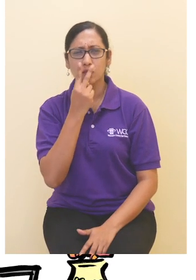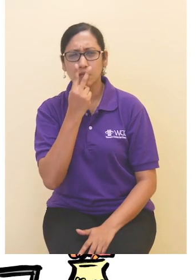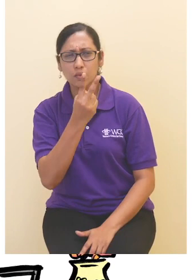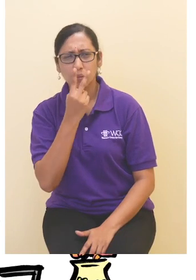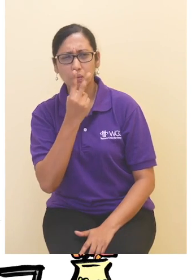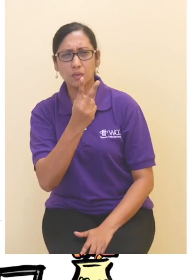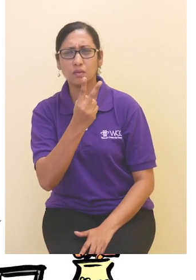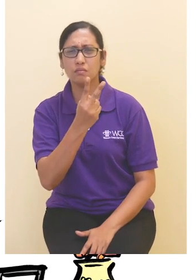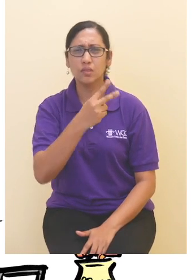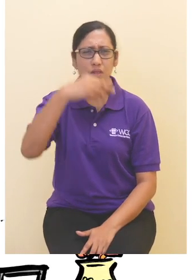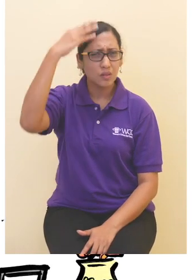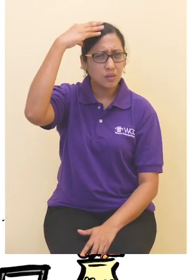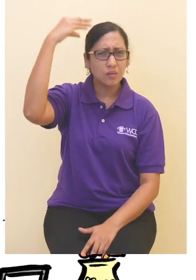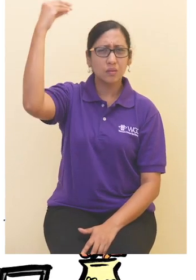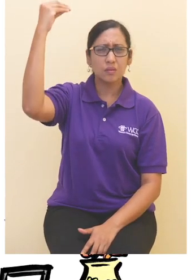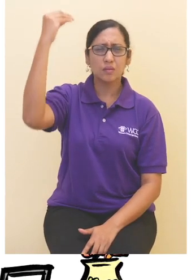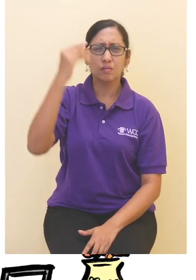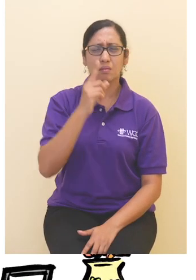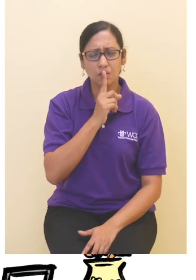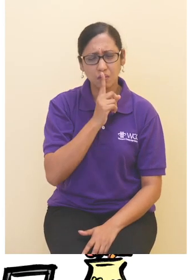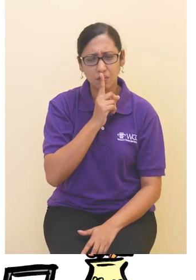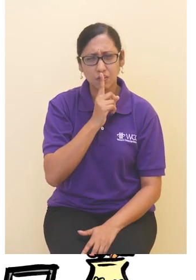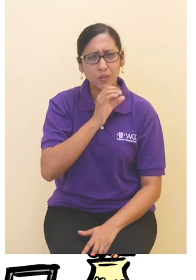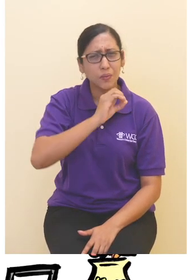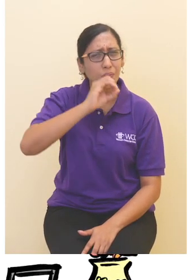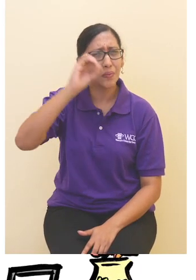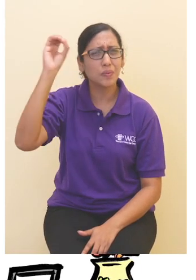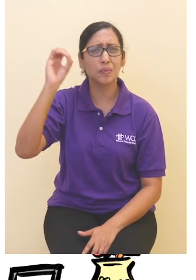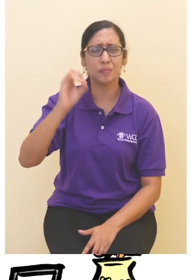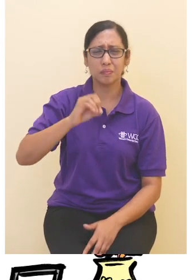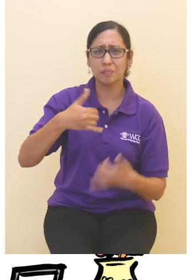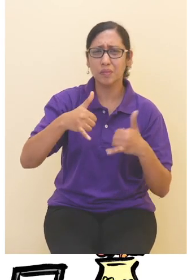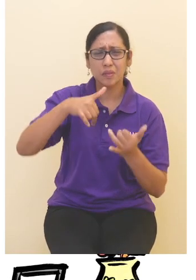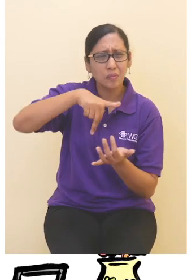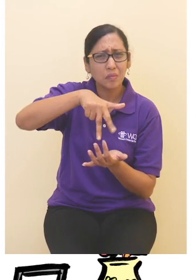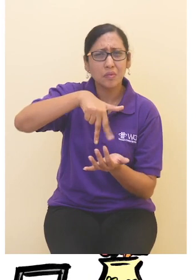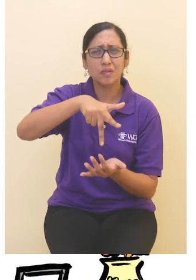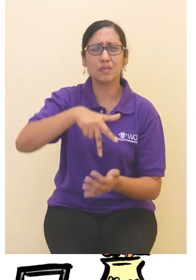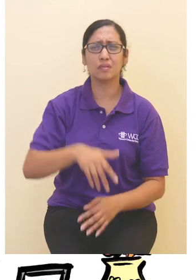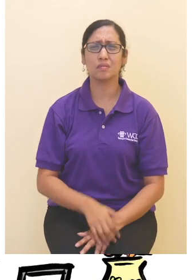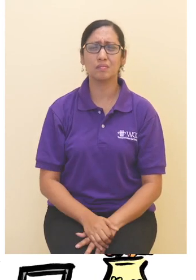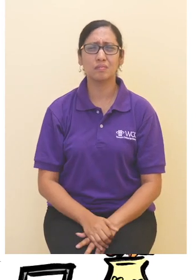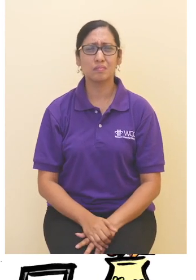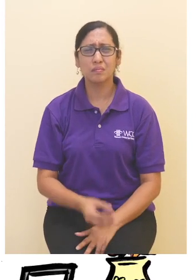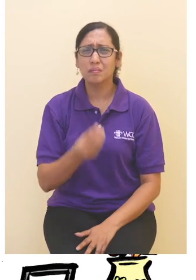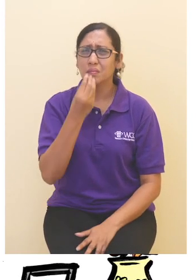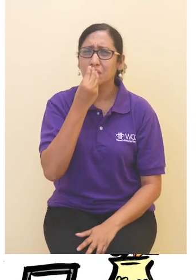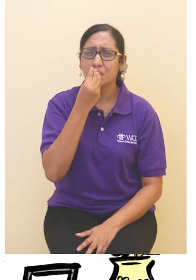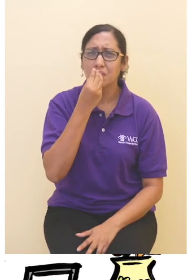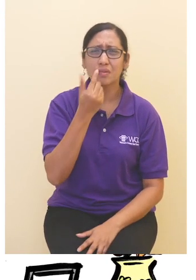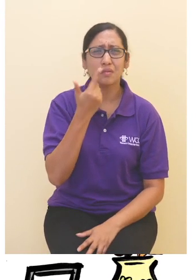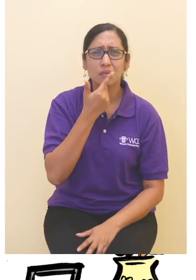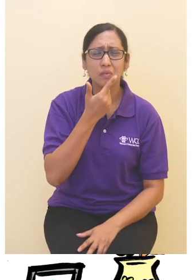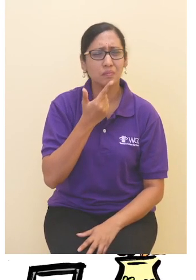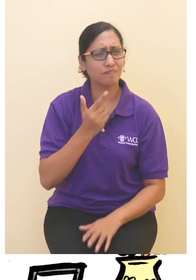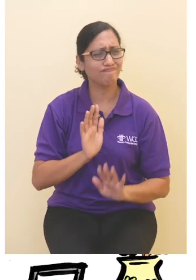Puan Siti sedar, Yusri menjadi pendiam. Dia tidak lagi bermain bola dengan kawan-kawannya. Dia